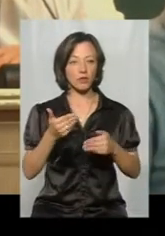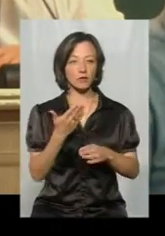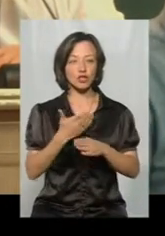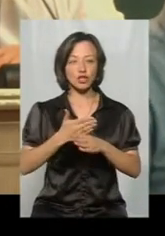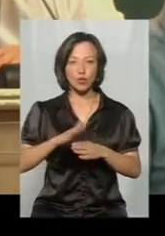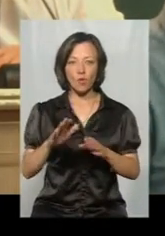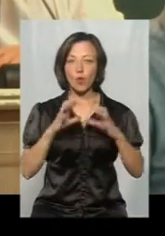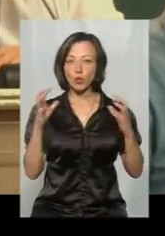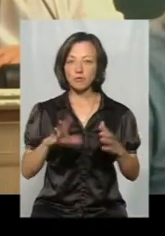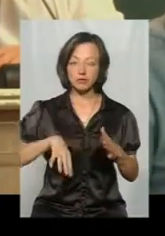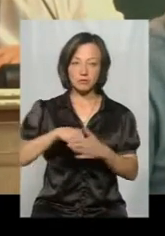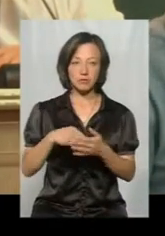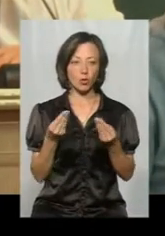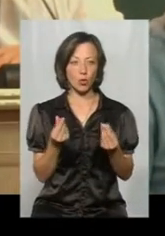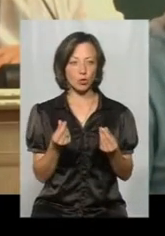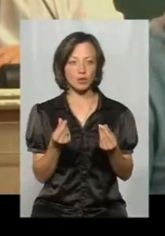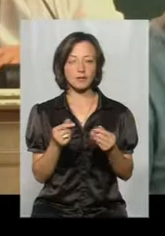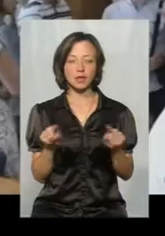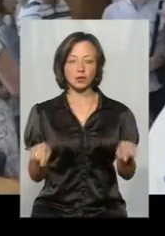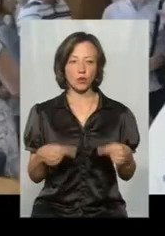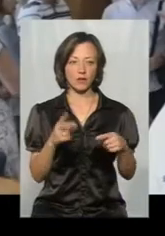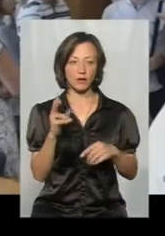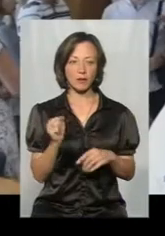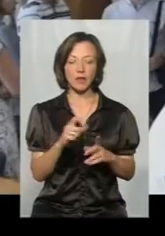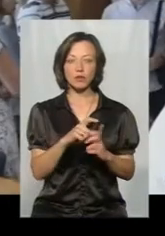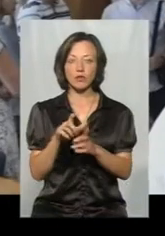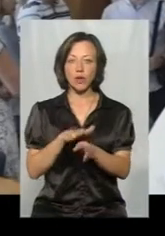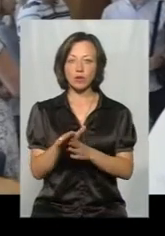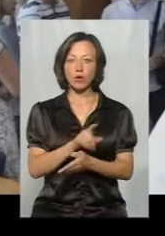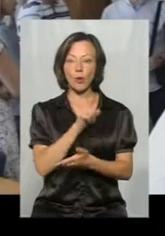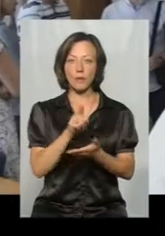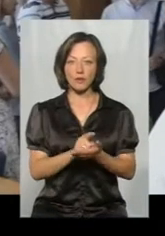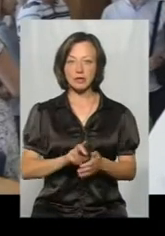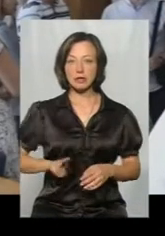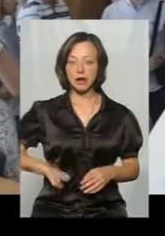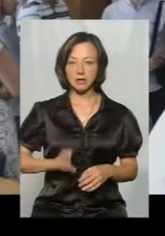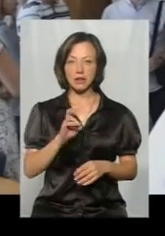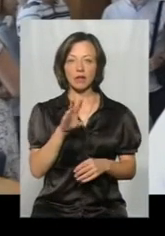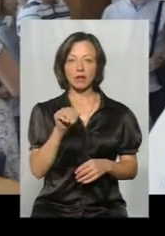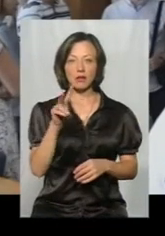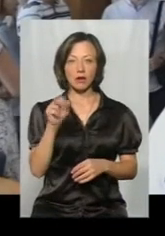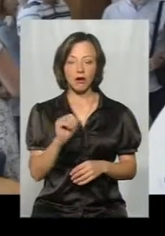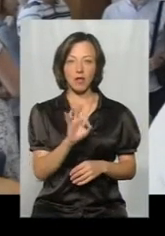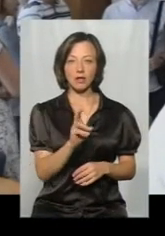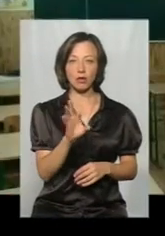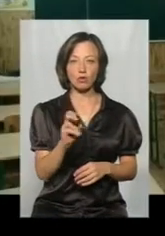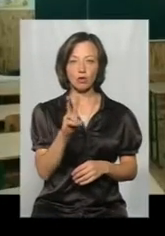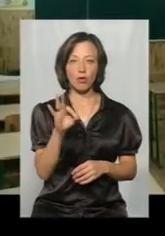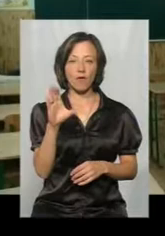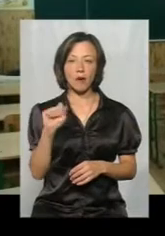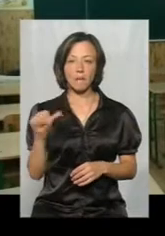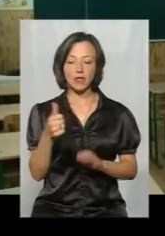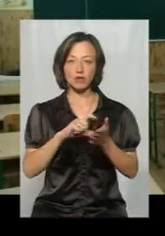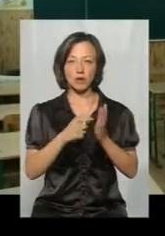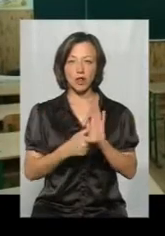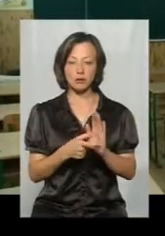утримання за рахунок коштів засновника. За словами виконуючої обов'язки директора Славутинки Олени Козлової, цьогоріч у перший